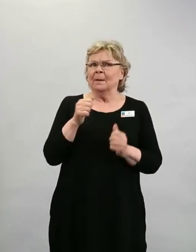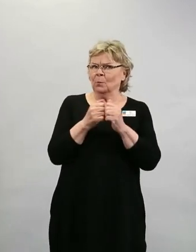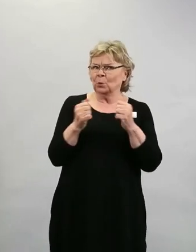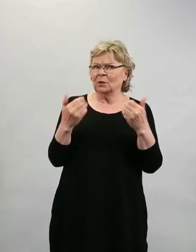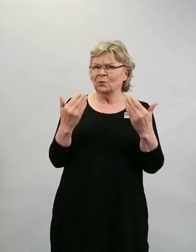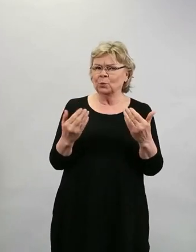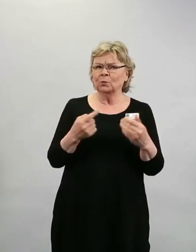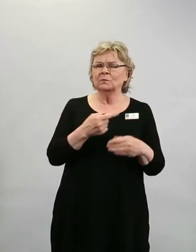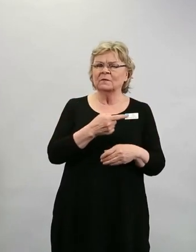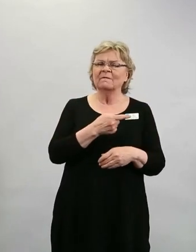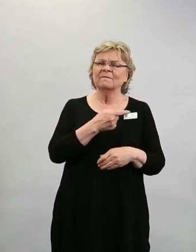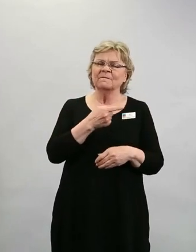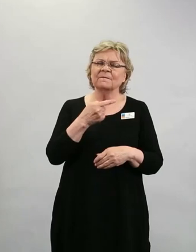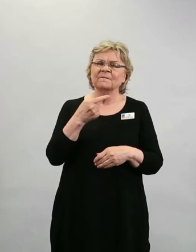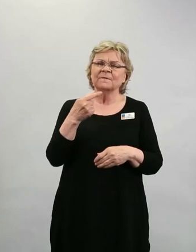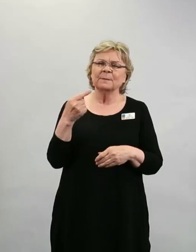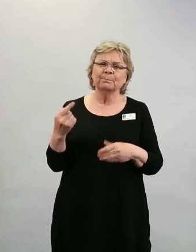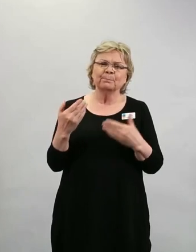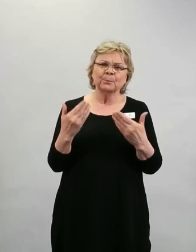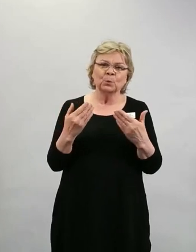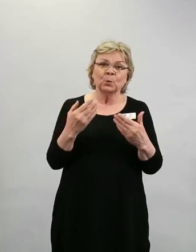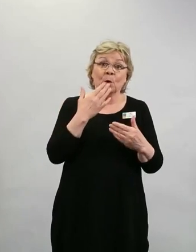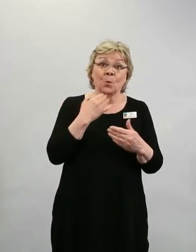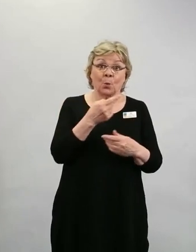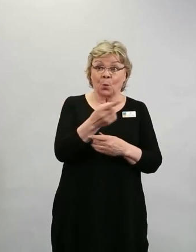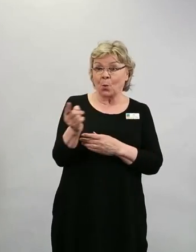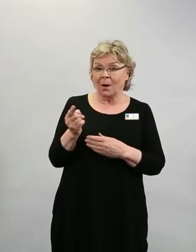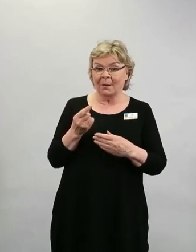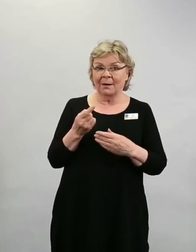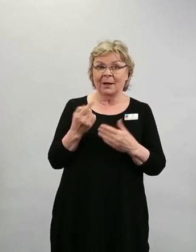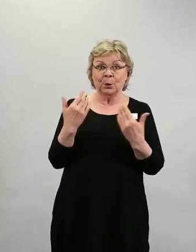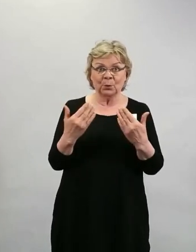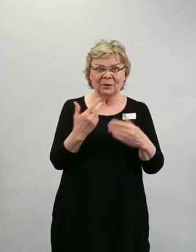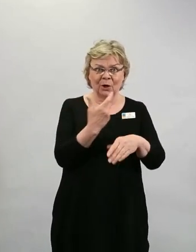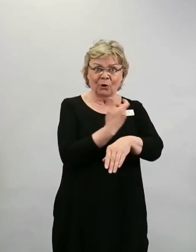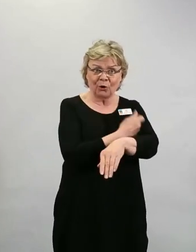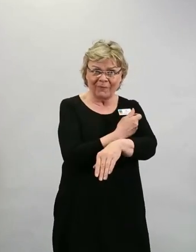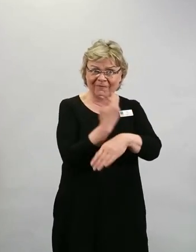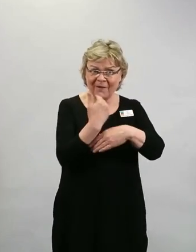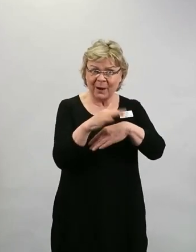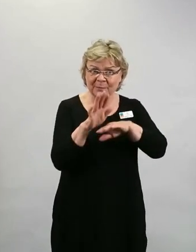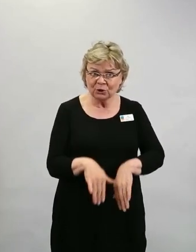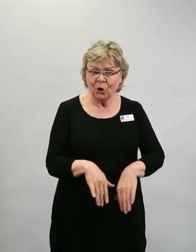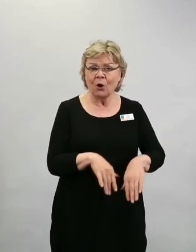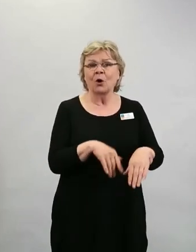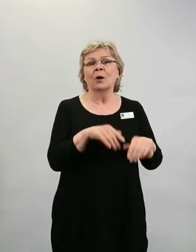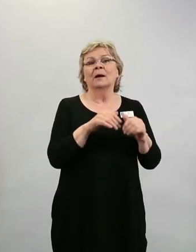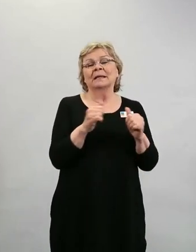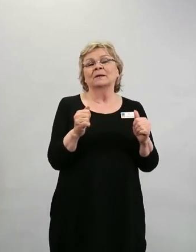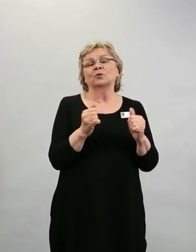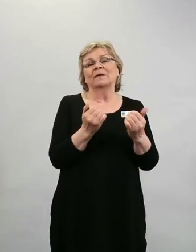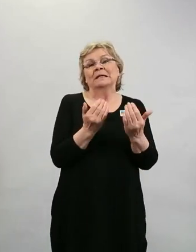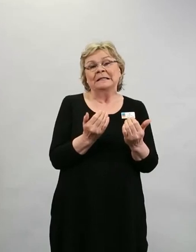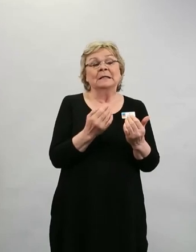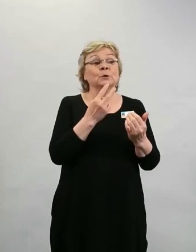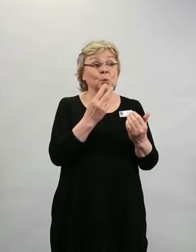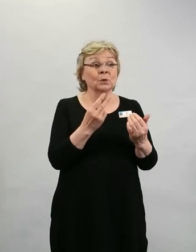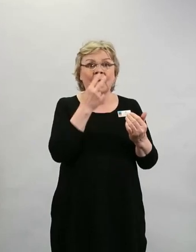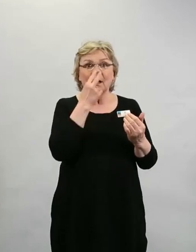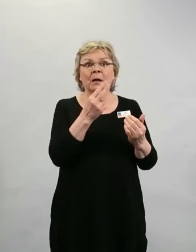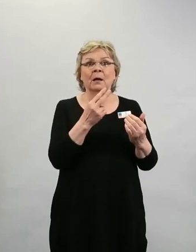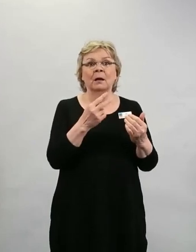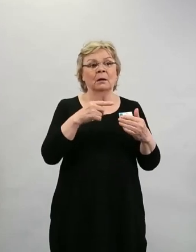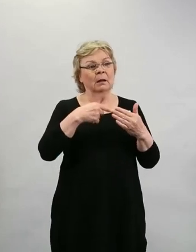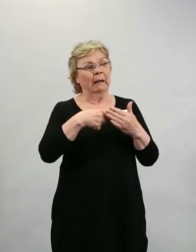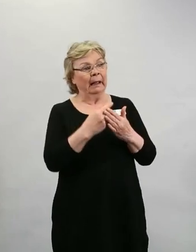hetken aikaa ennen kuin kaikkien teidän, jotka olette jo rokotuksessa ollut, niin rokotus sieltä heti näkyy. Siitä ei